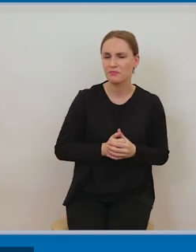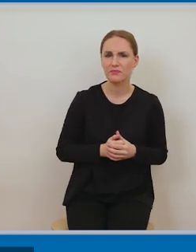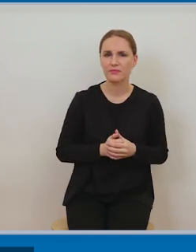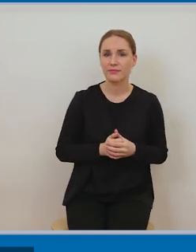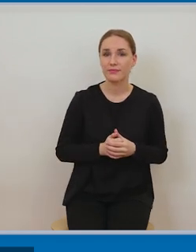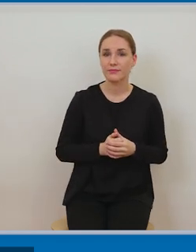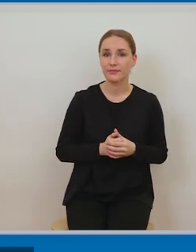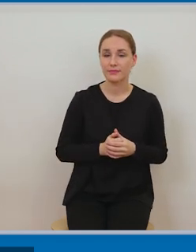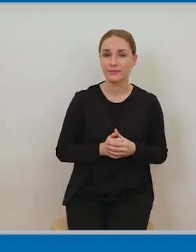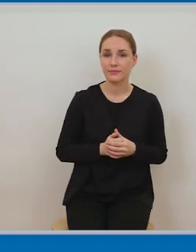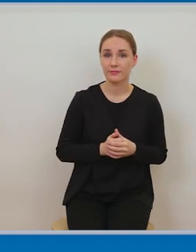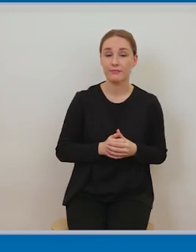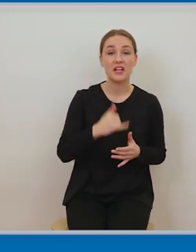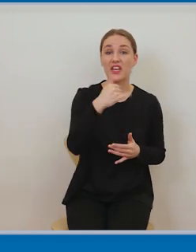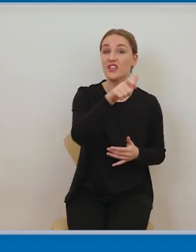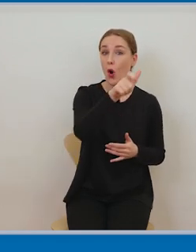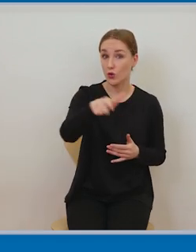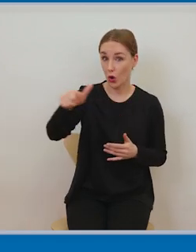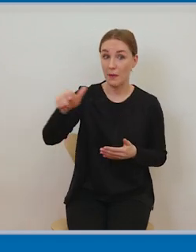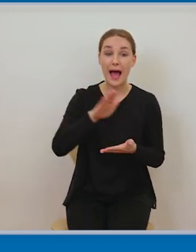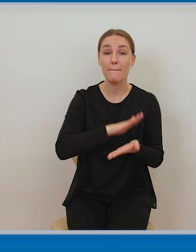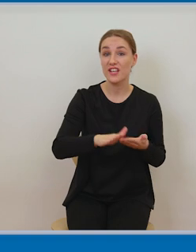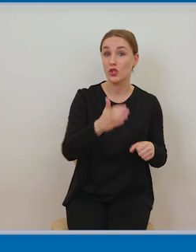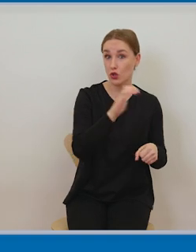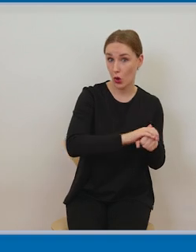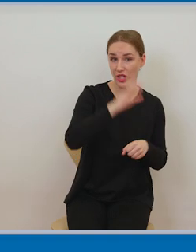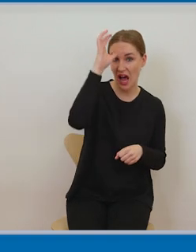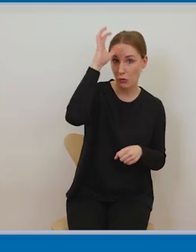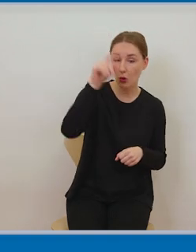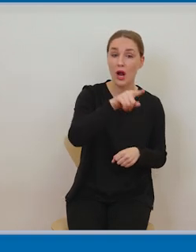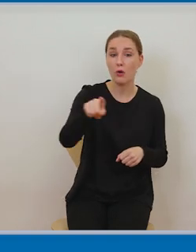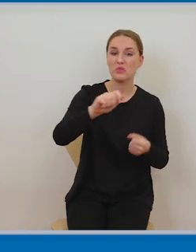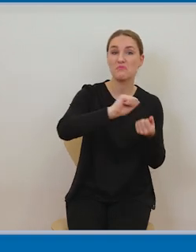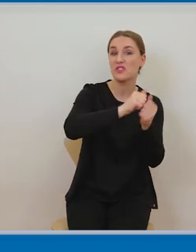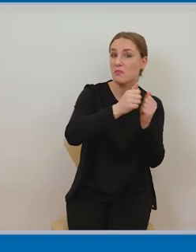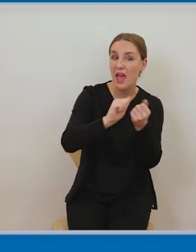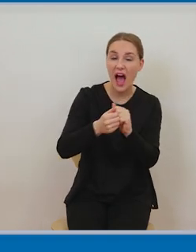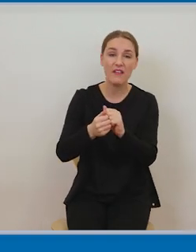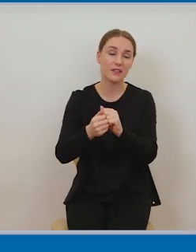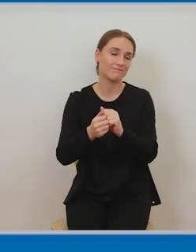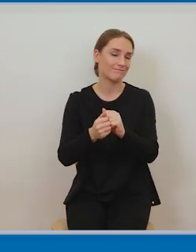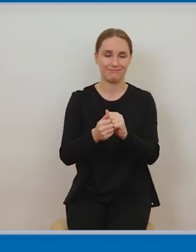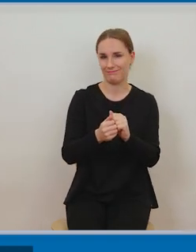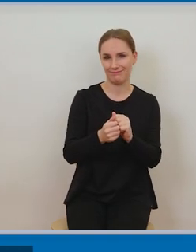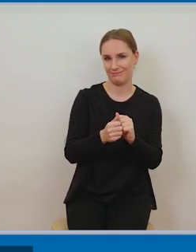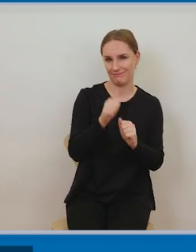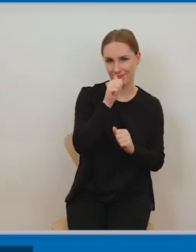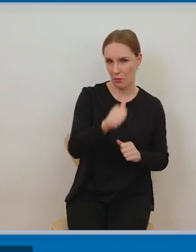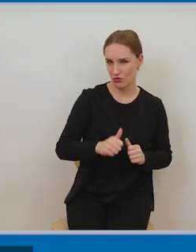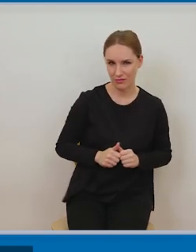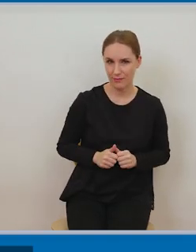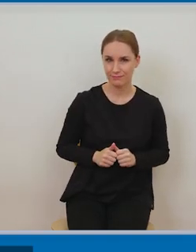aby inne osoby bez zgody twórcy nie dokonywały jakichś zmian, modyfikacji jego utworu. W tym